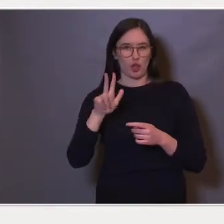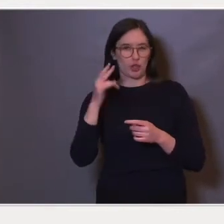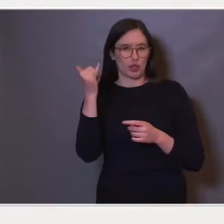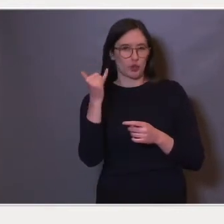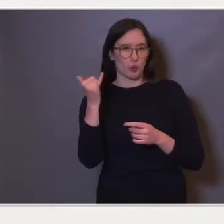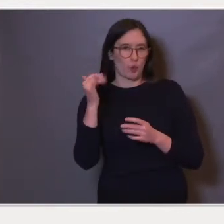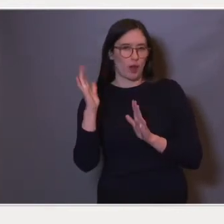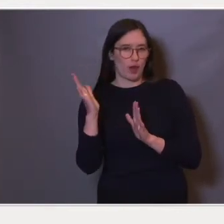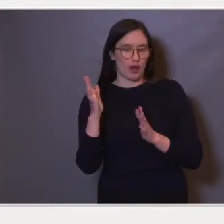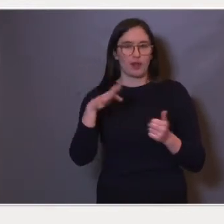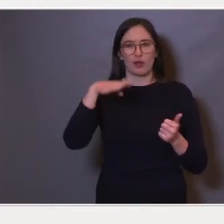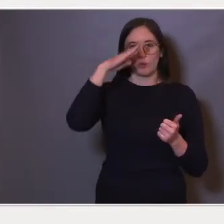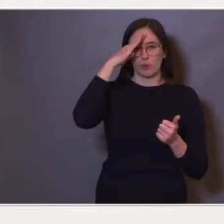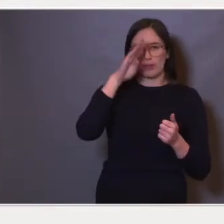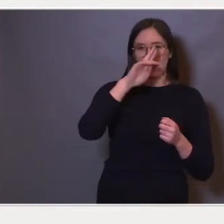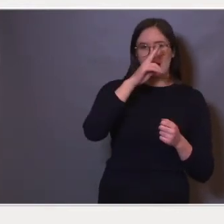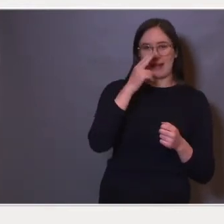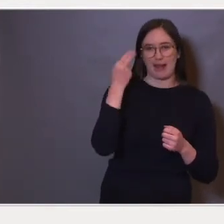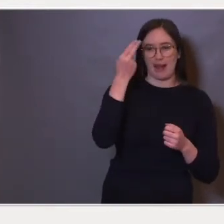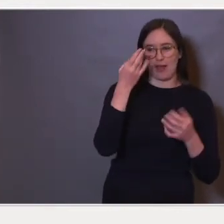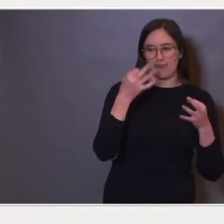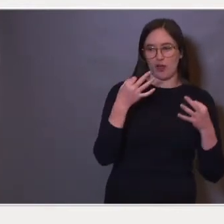og guttene i lilla.